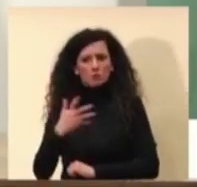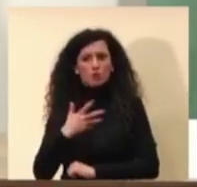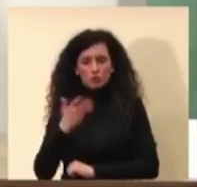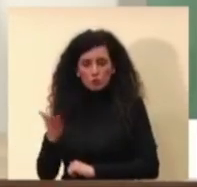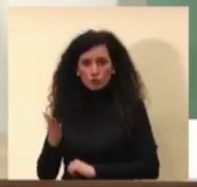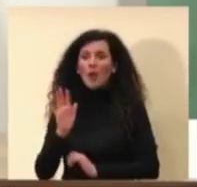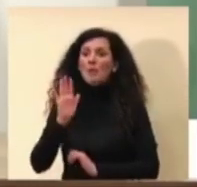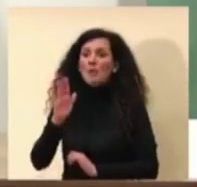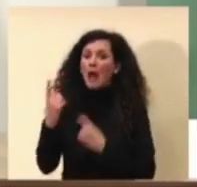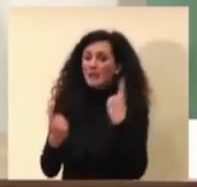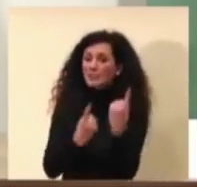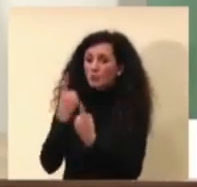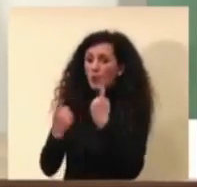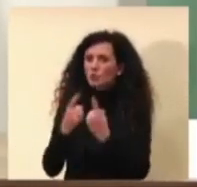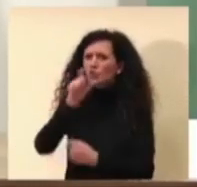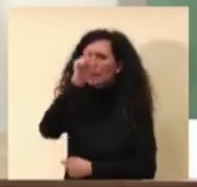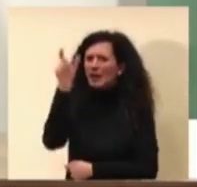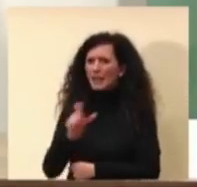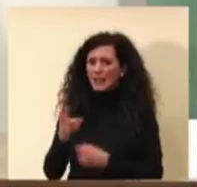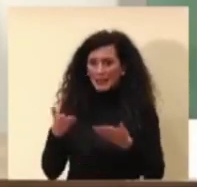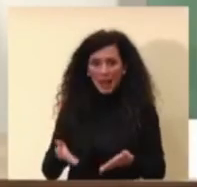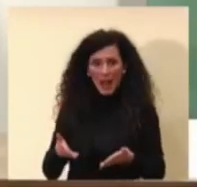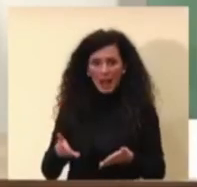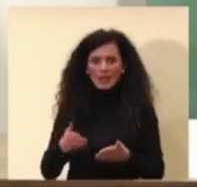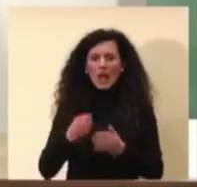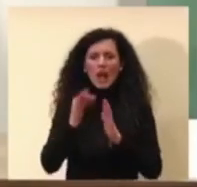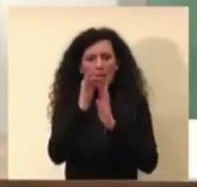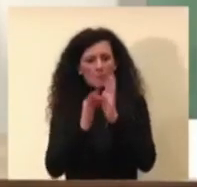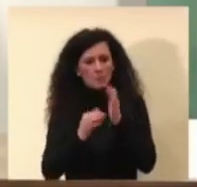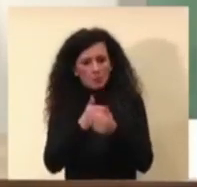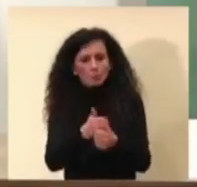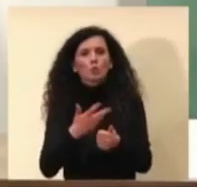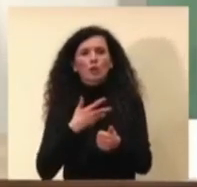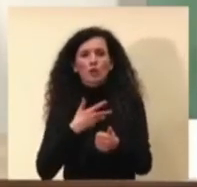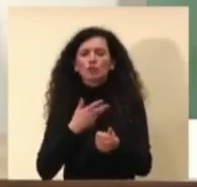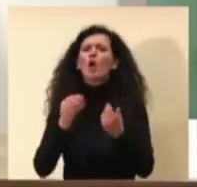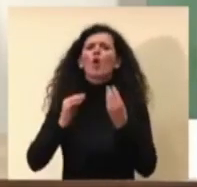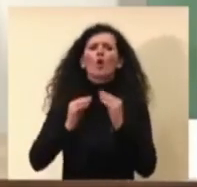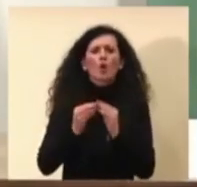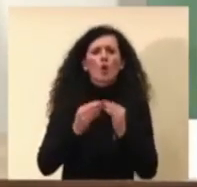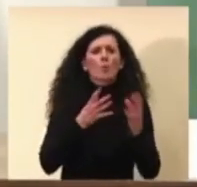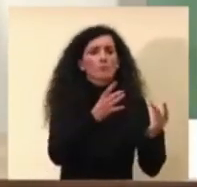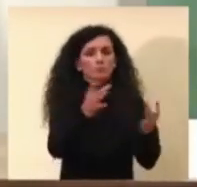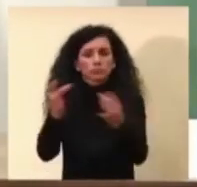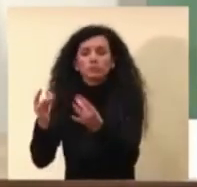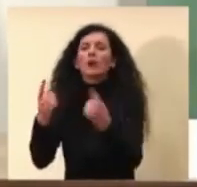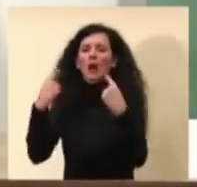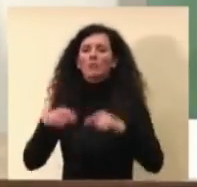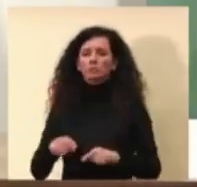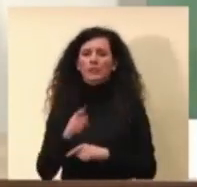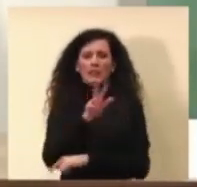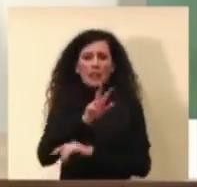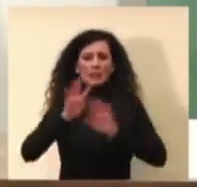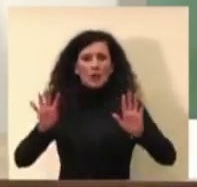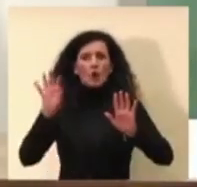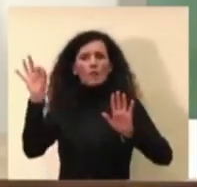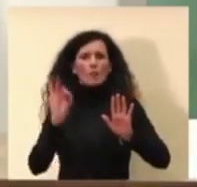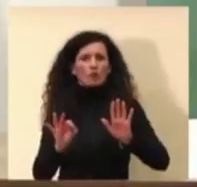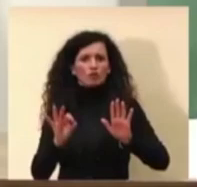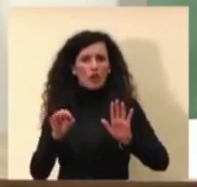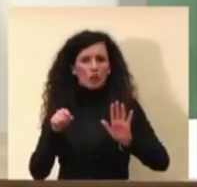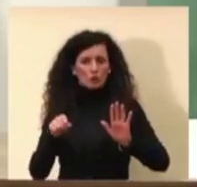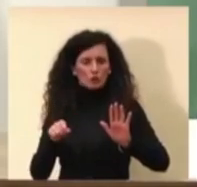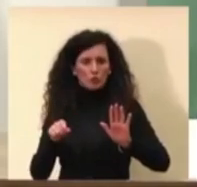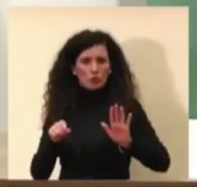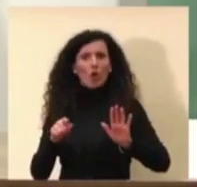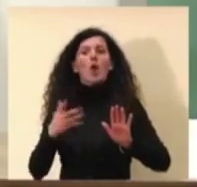con le misure che abbiamo adesso quanto in più si trasmette si trasmette il 39% in più con un intervallo di confidenza